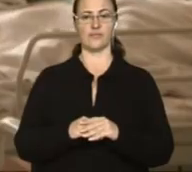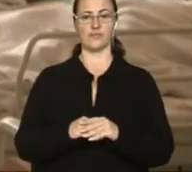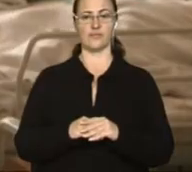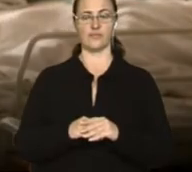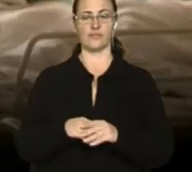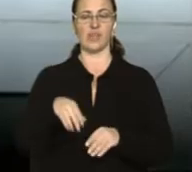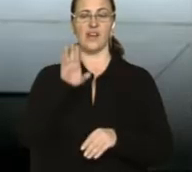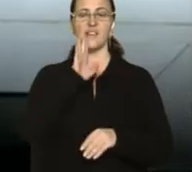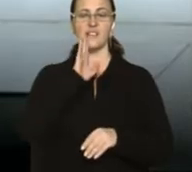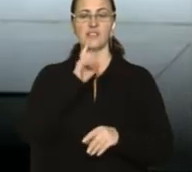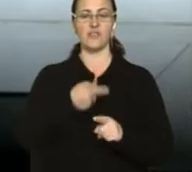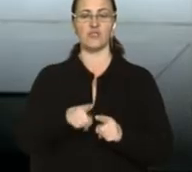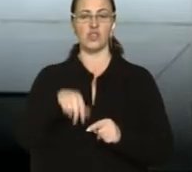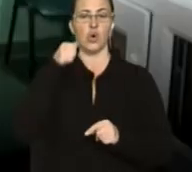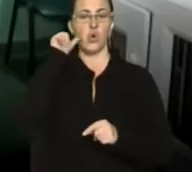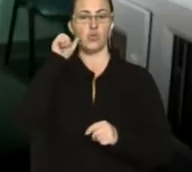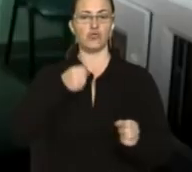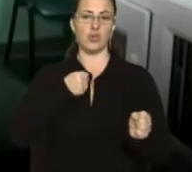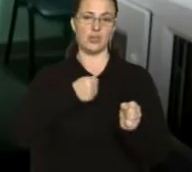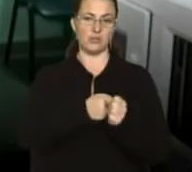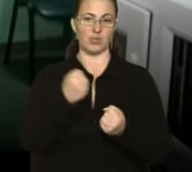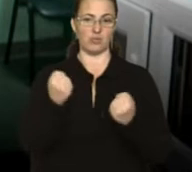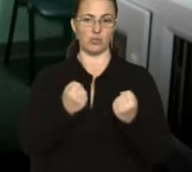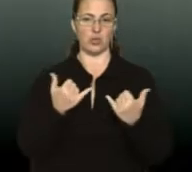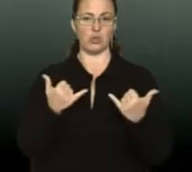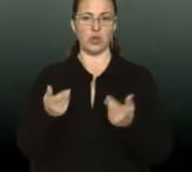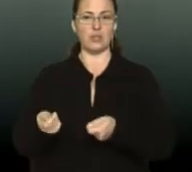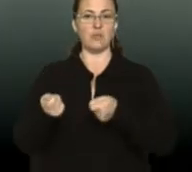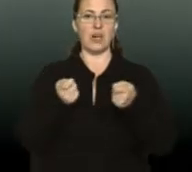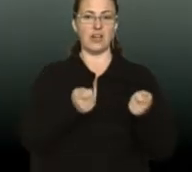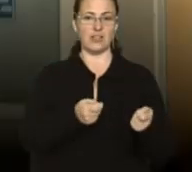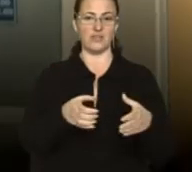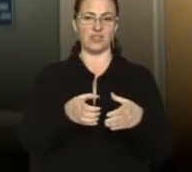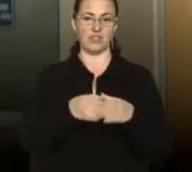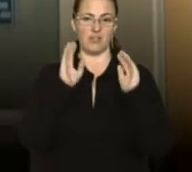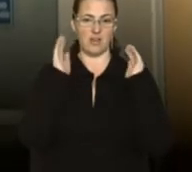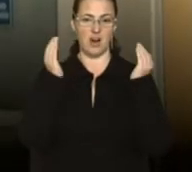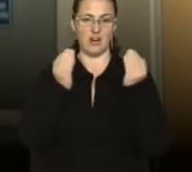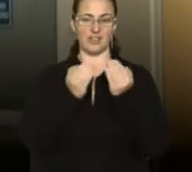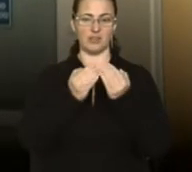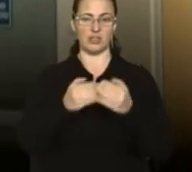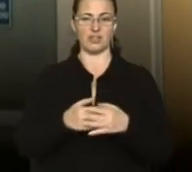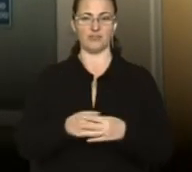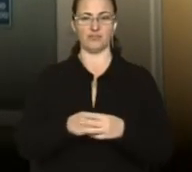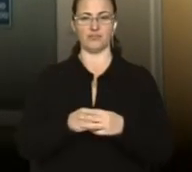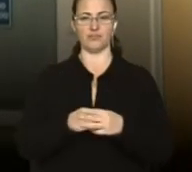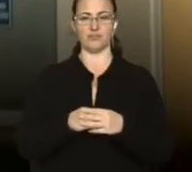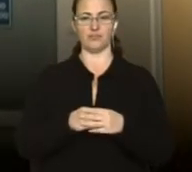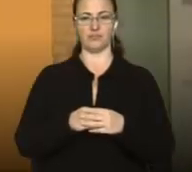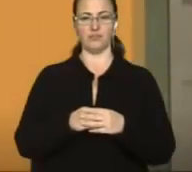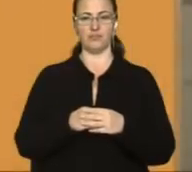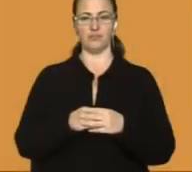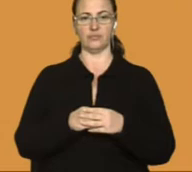Дівчину, яку вчора збив автомобіль, сьогодні перевели із відділення реанімації. Свідомість адекватна, відповідає на